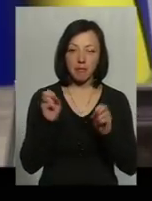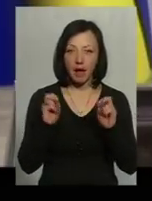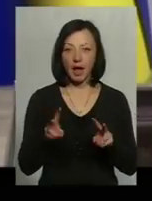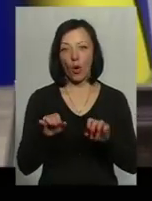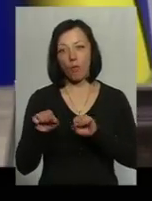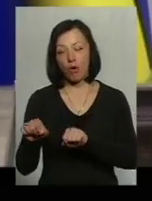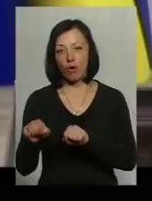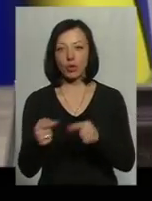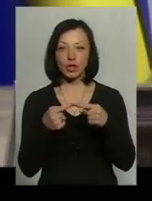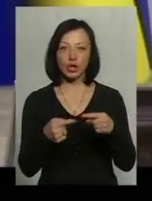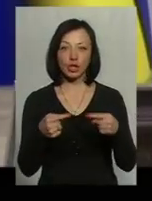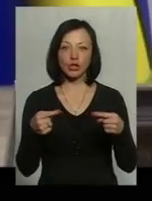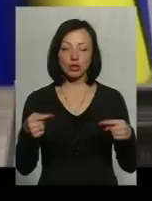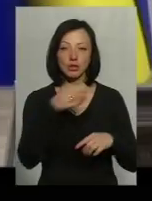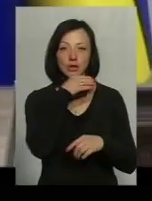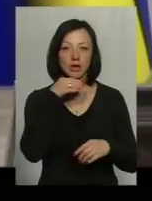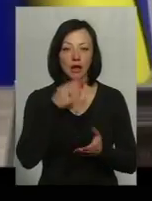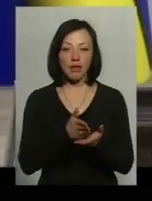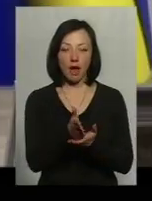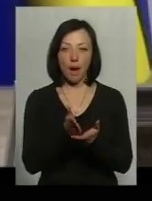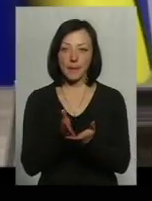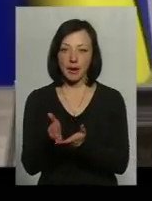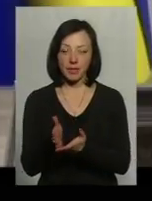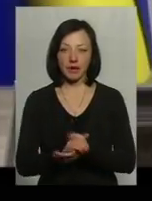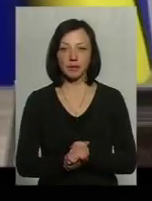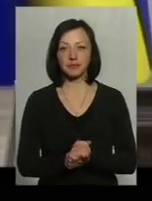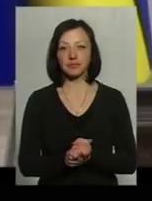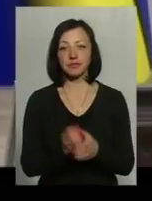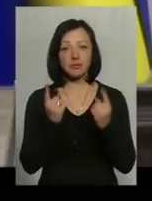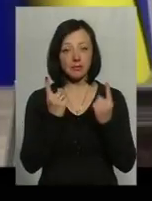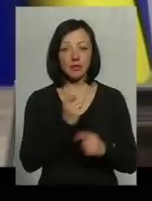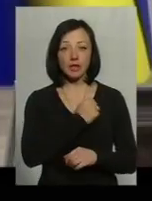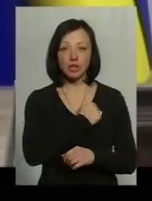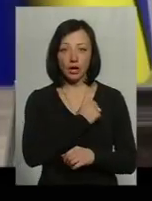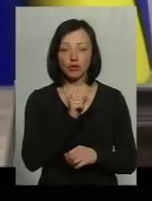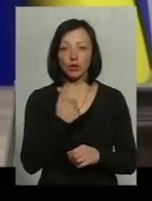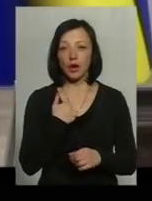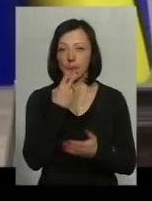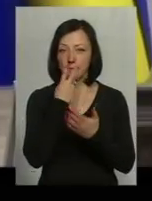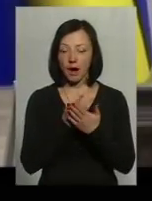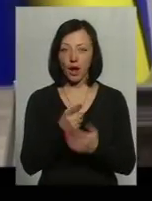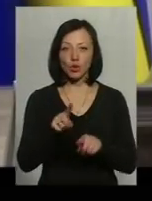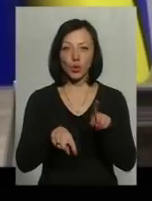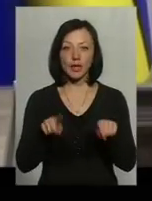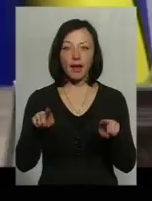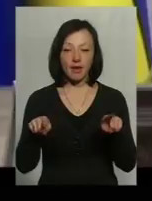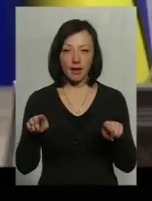і багатьох інших напрямків. На превеликий жаль, те, що я бачу, що деякі